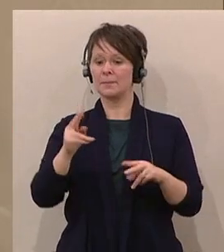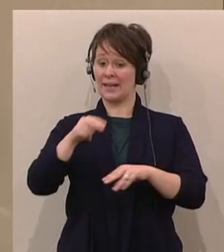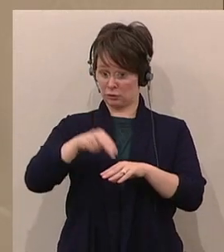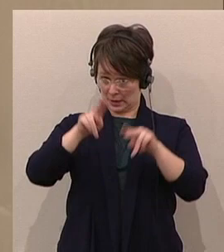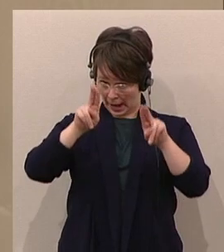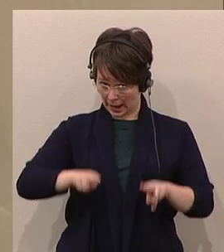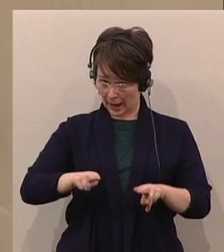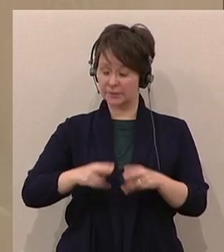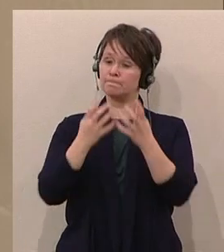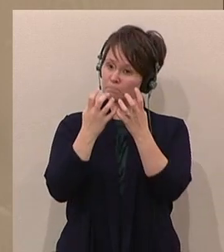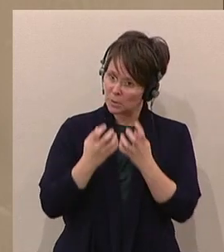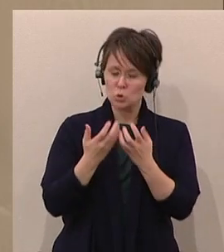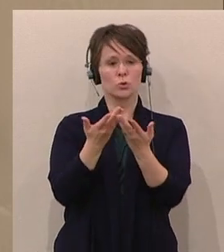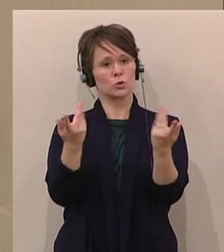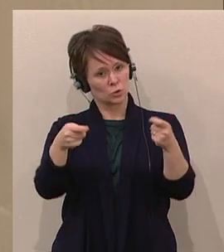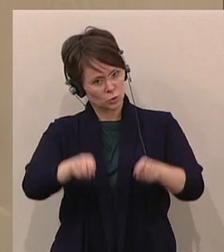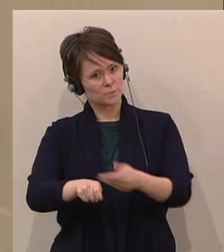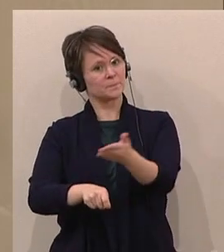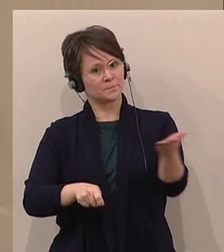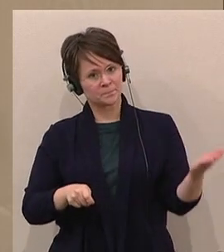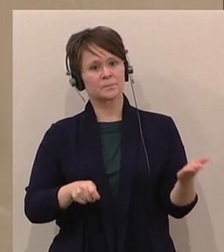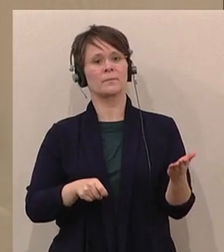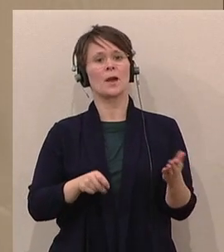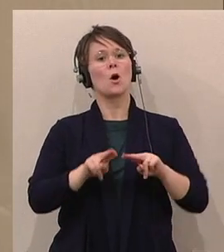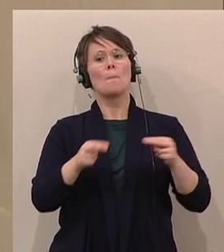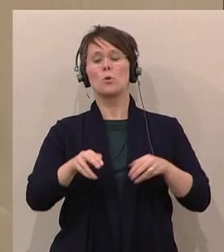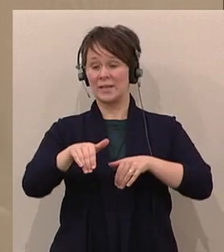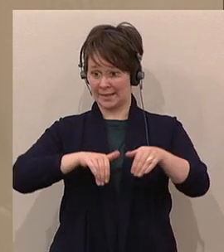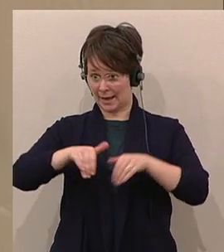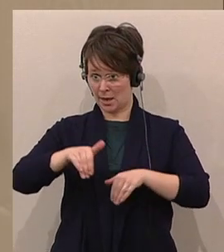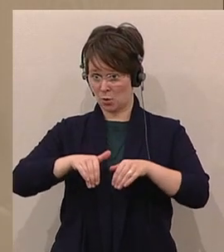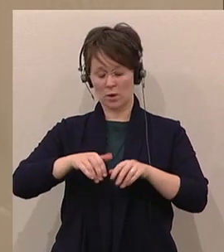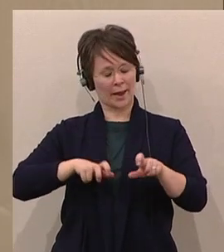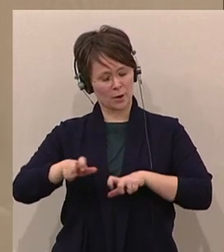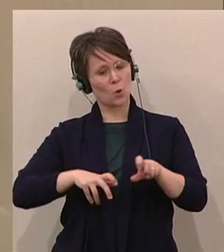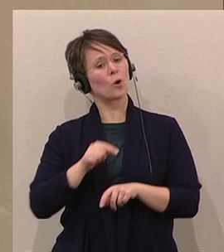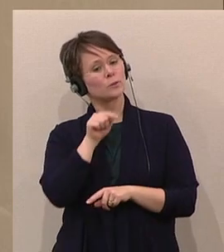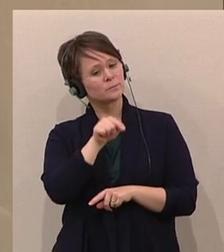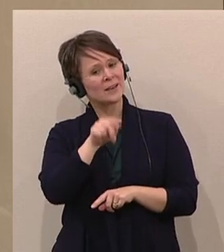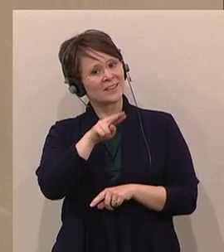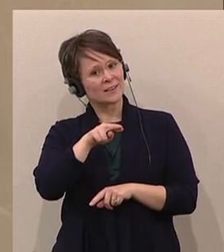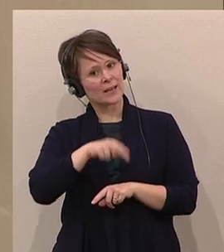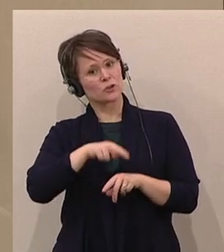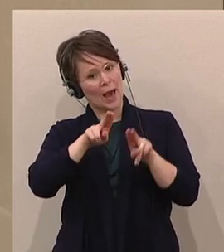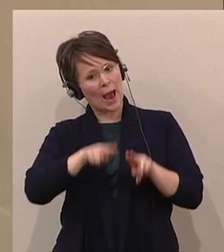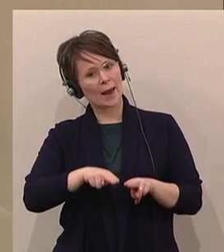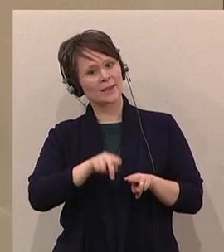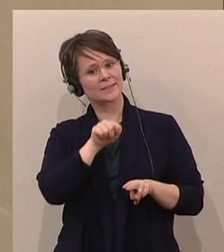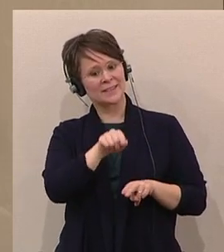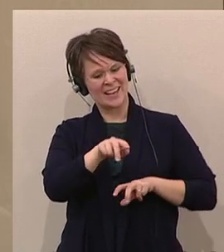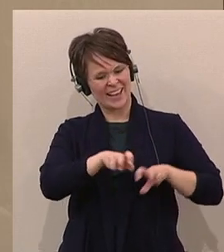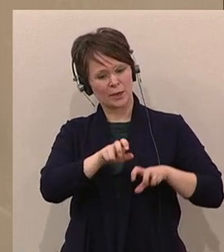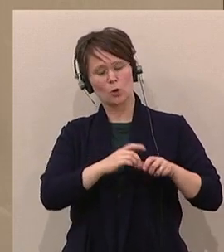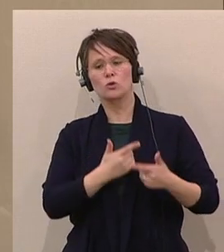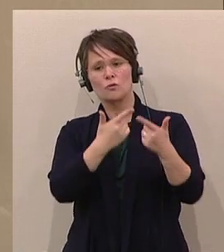Nationalrat wolle beschließen. Die Bundesregierung wird aufgefordert, dem Nationalrat eine Regierungslage zuzuleiten